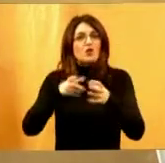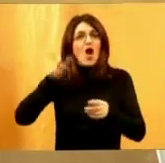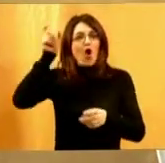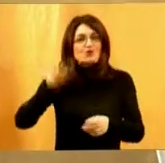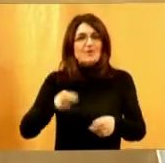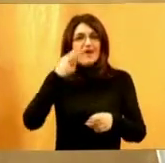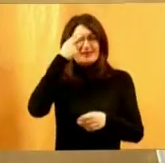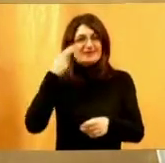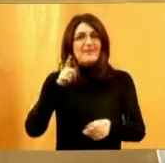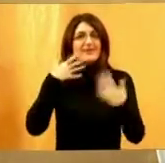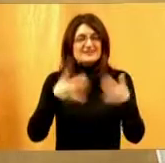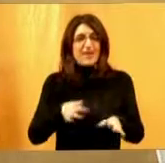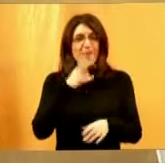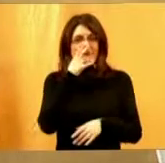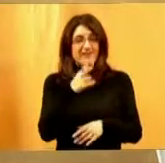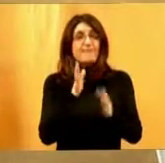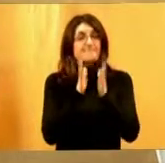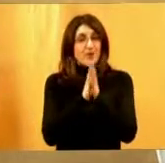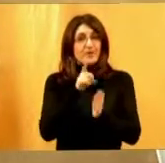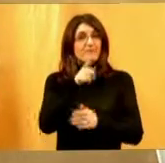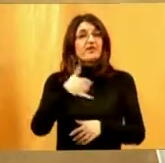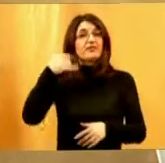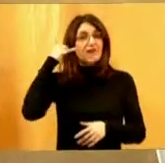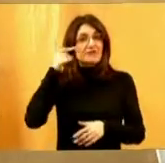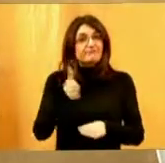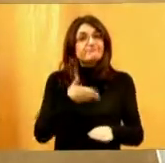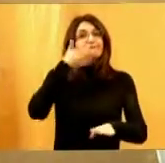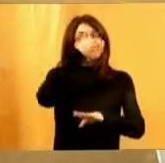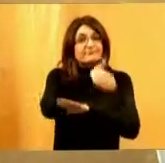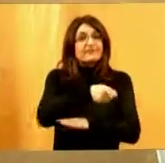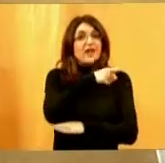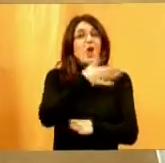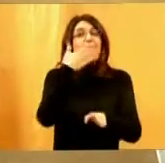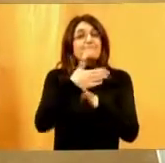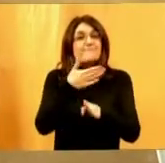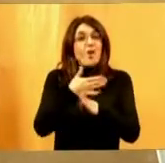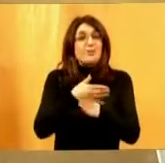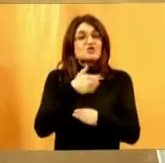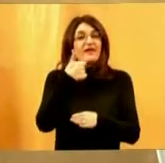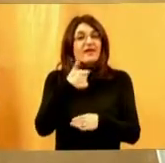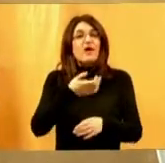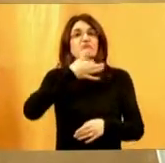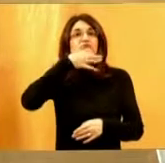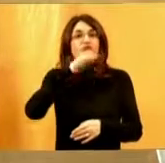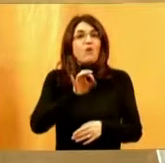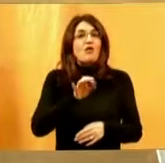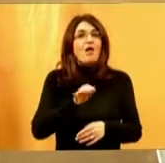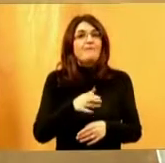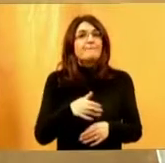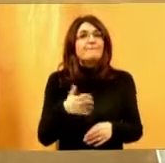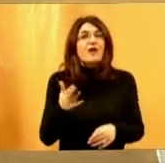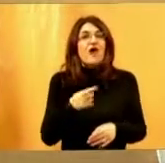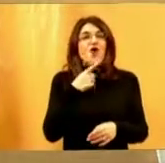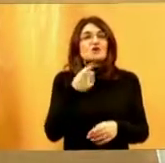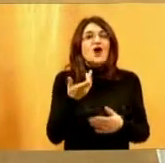slabovidnih. Molim vas lijepo nazovite ih, otiđite, tako i pomažete jednoj boljoj, ja bih rekla,